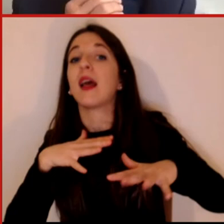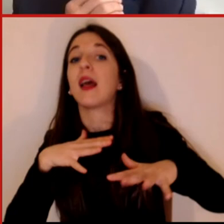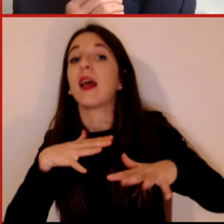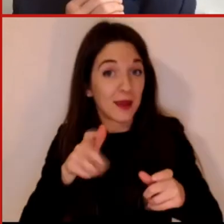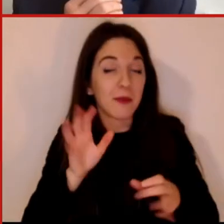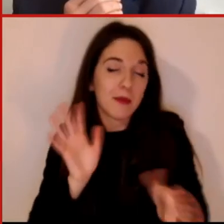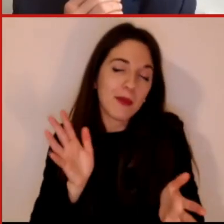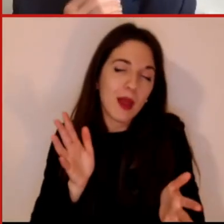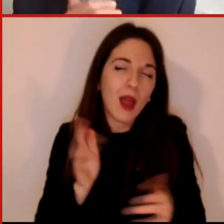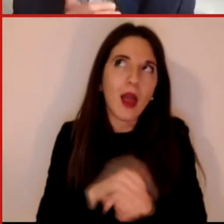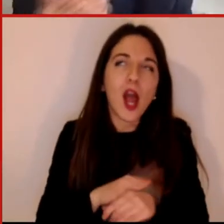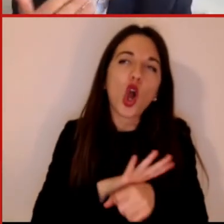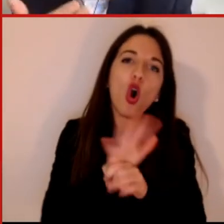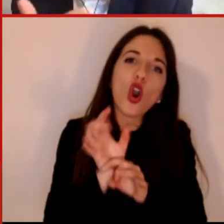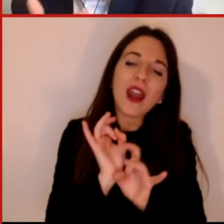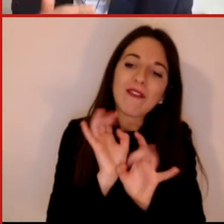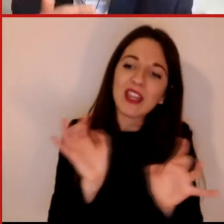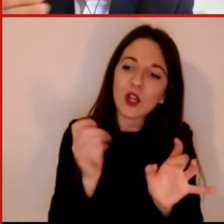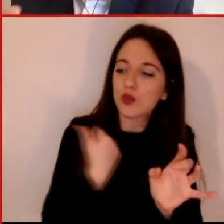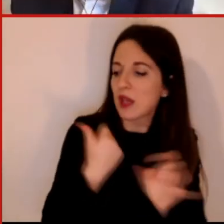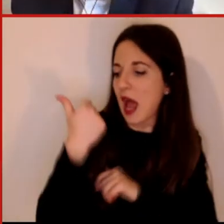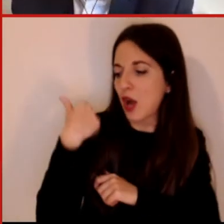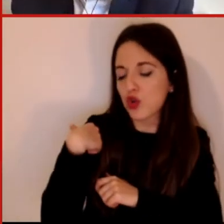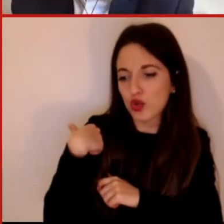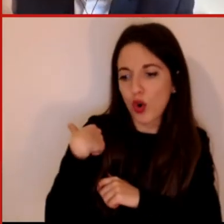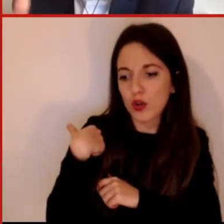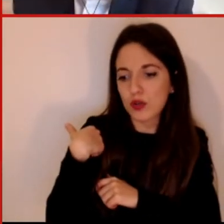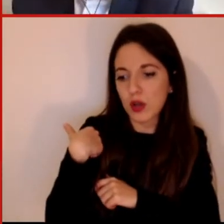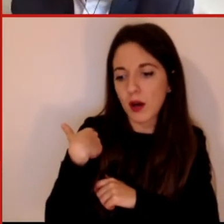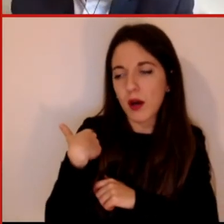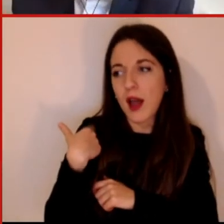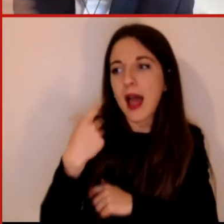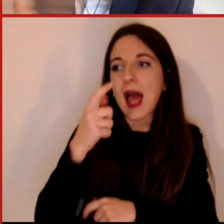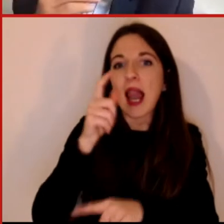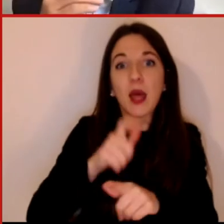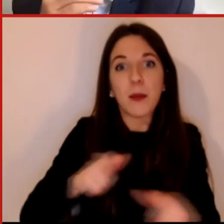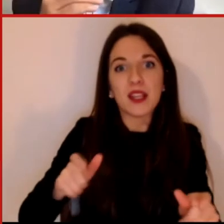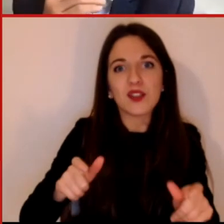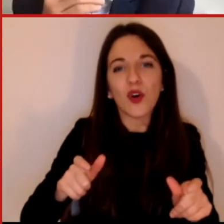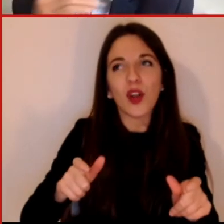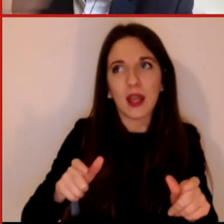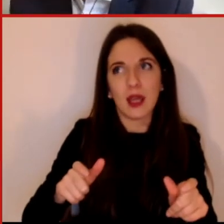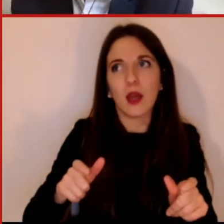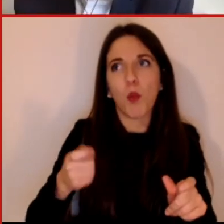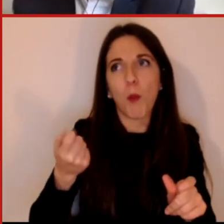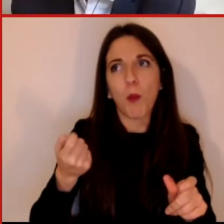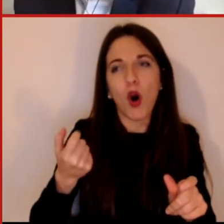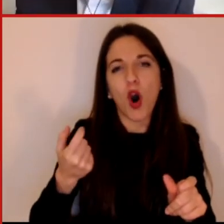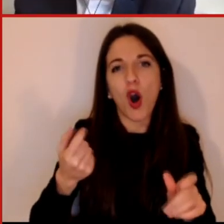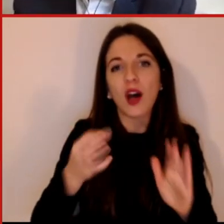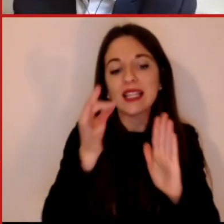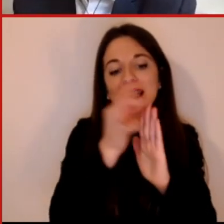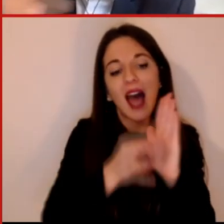come dire un pensiero sul valore dei dati, sul valore dei modelli, degli